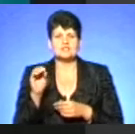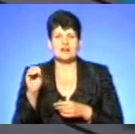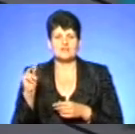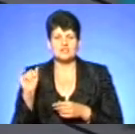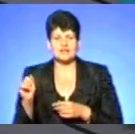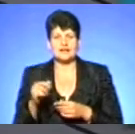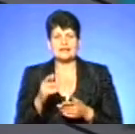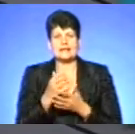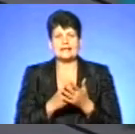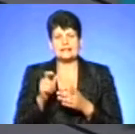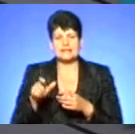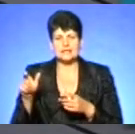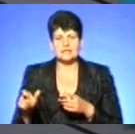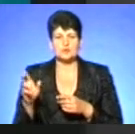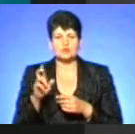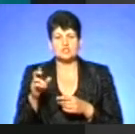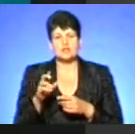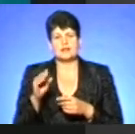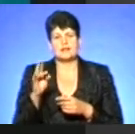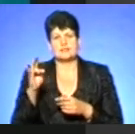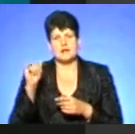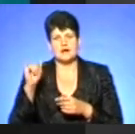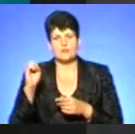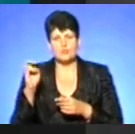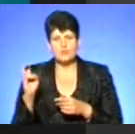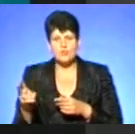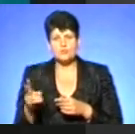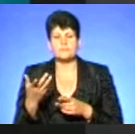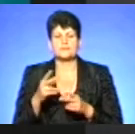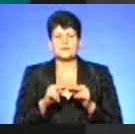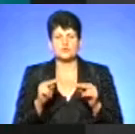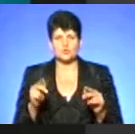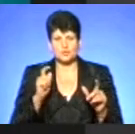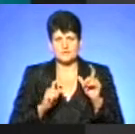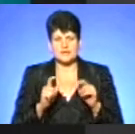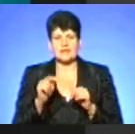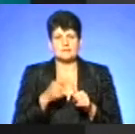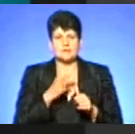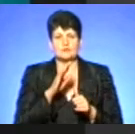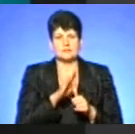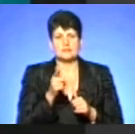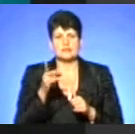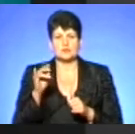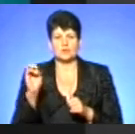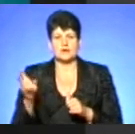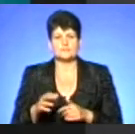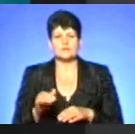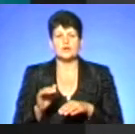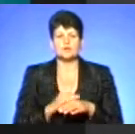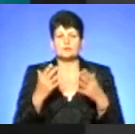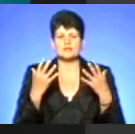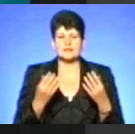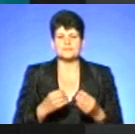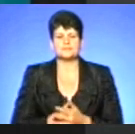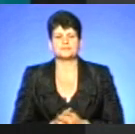вас вітаю. Доброго дня. Тож, побачили в сюжеті, що дівчинка не була в лісі, була біля дому і вже осінь здавалося